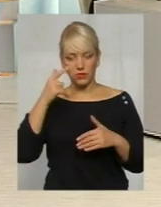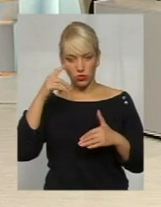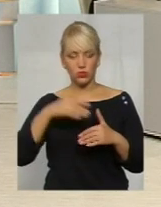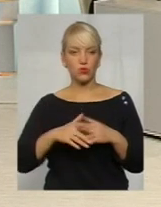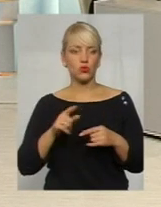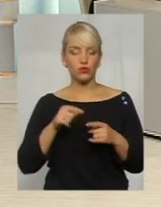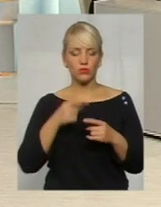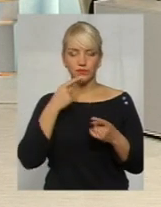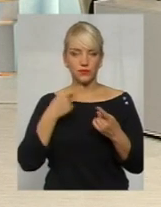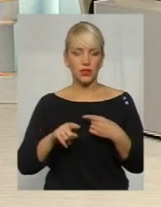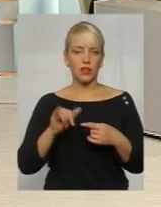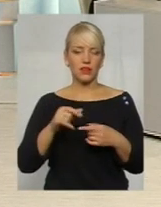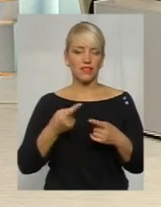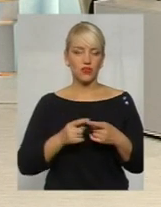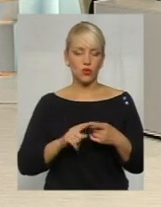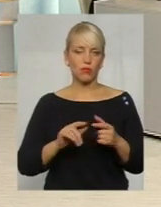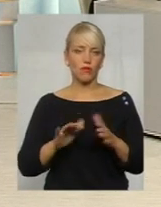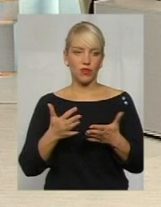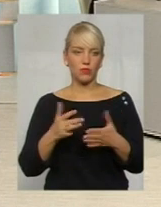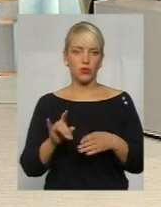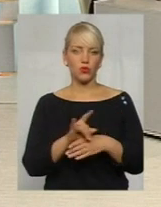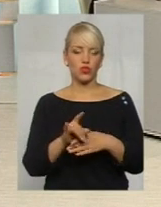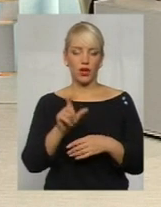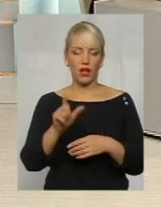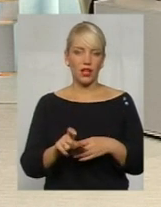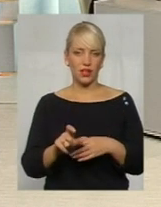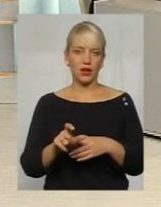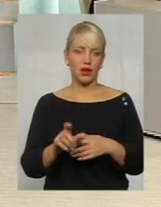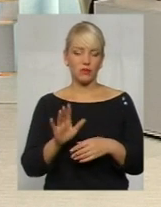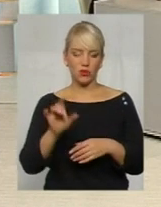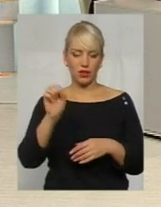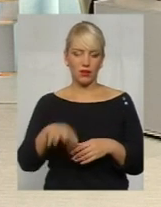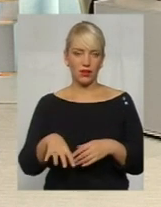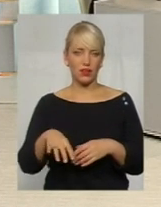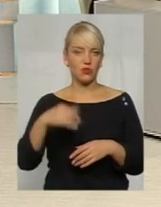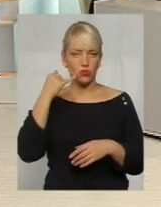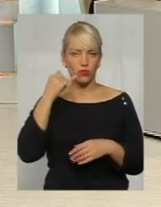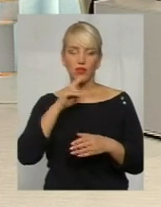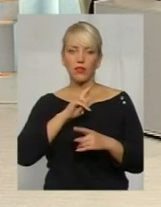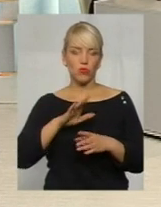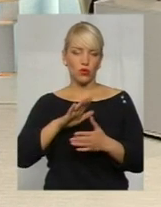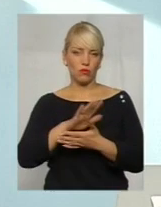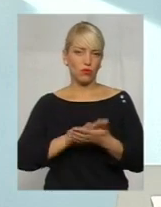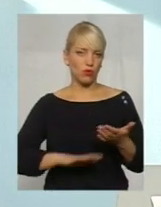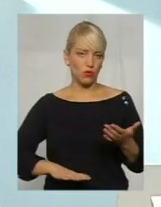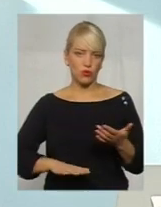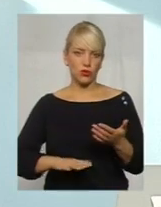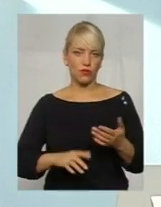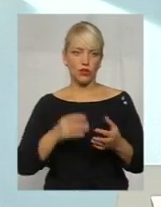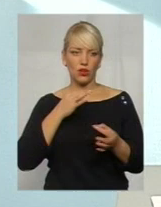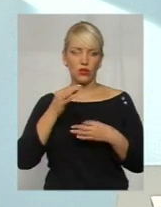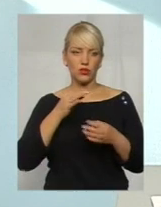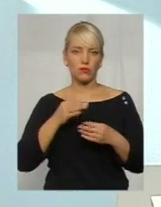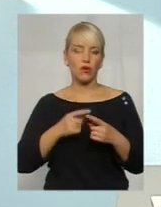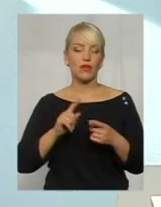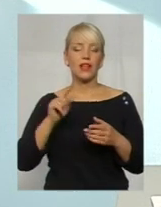І в цьому випадку шахрай кинуть слухавку і не буде продовжувати з вами розмову. Самий дієвий спосіб, якщо ви